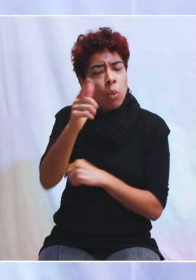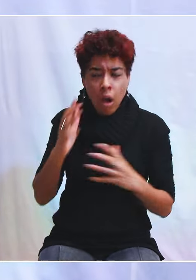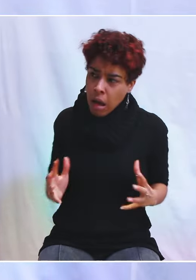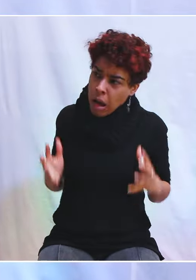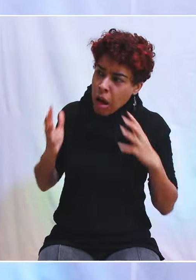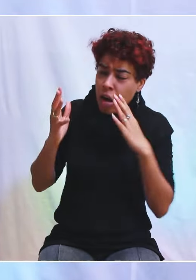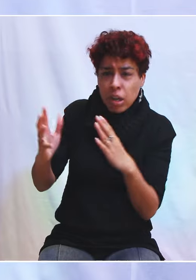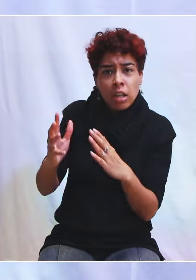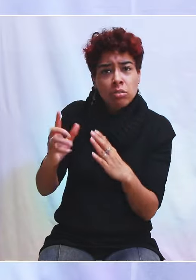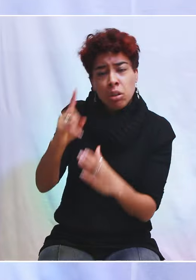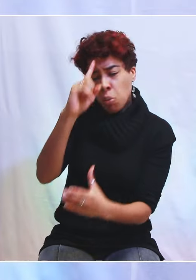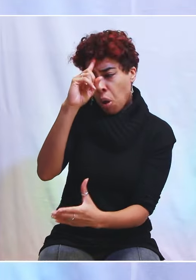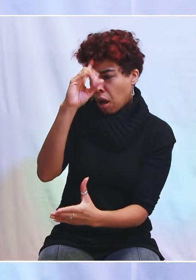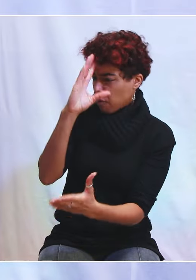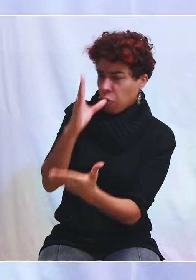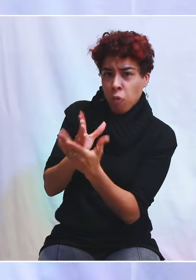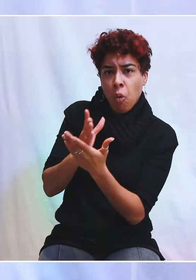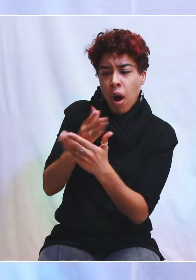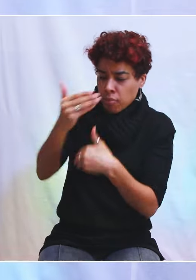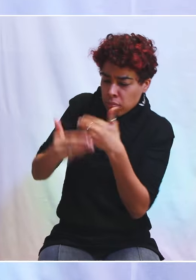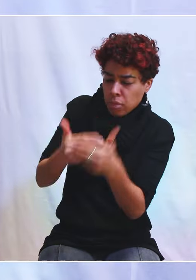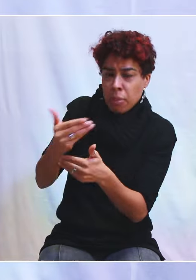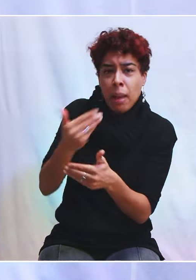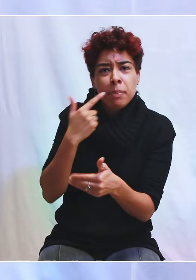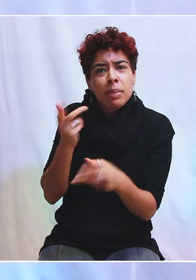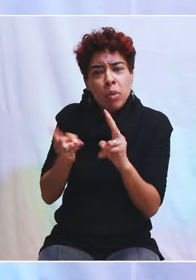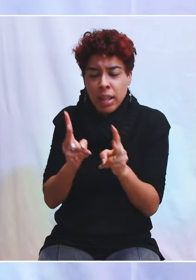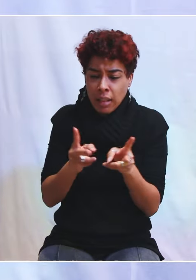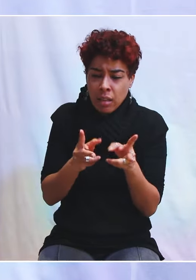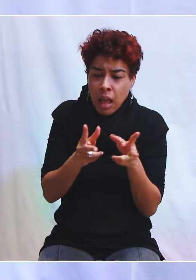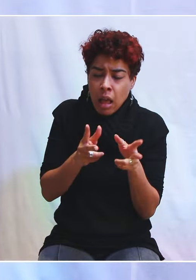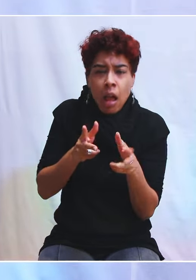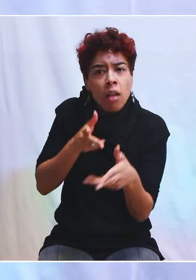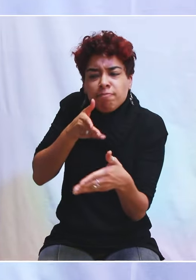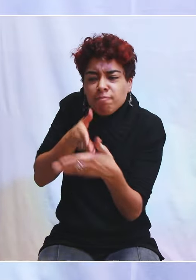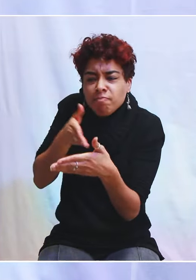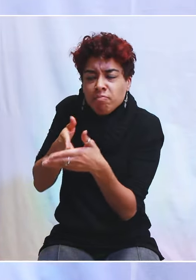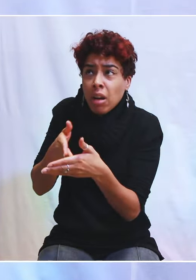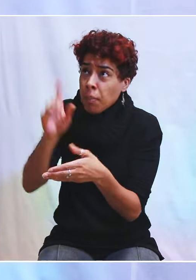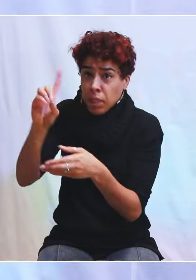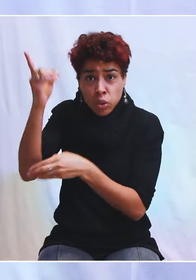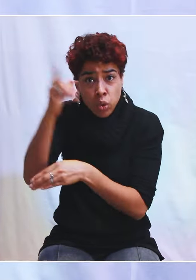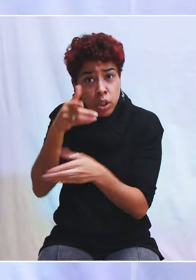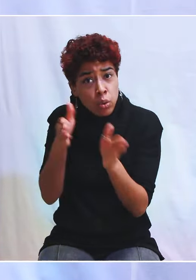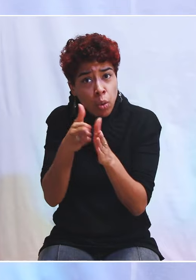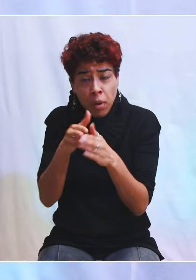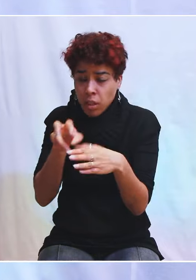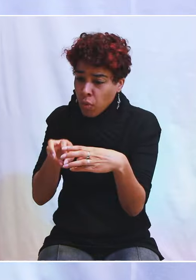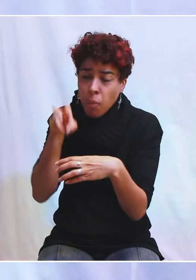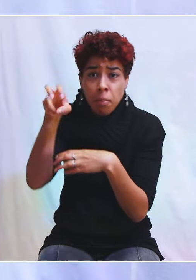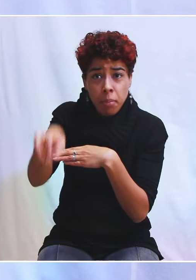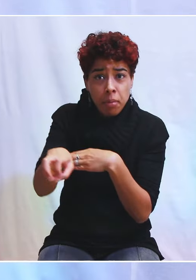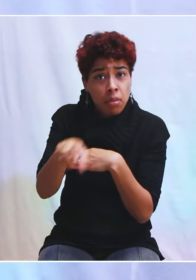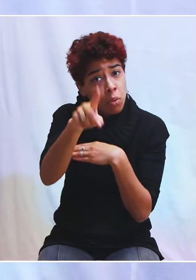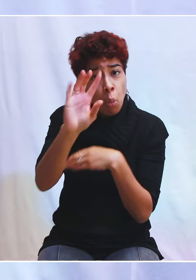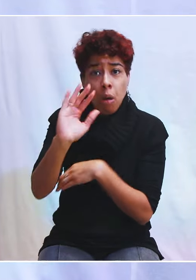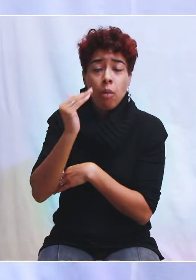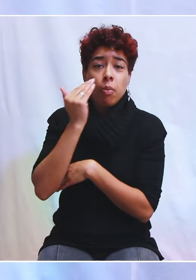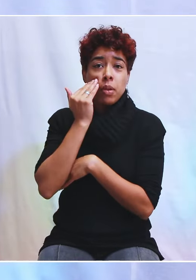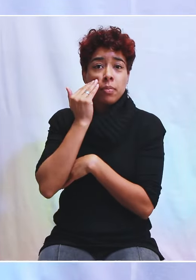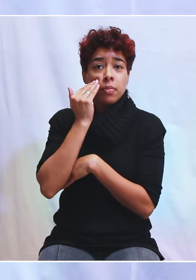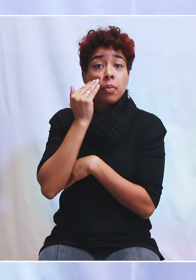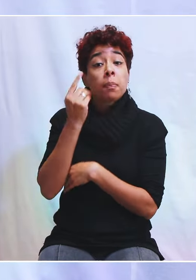que tu marches par la foi et que peut-être il y a des étapes qui sont devant toi, que Dieu t'a demandé de franchir, obéis à Dieu. Et tu verras que Dieu